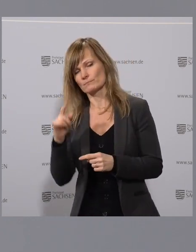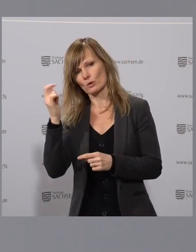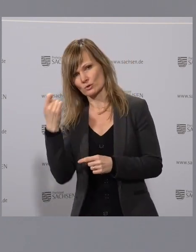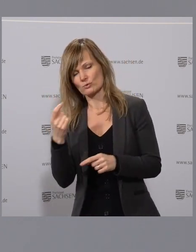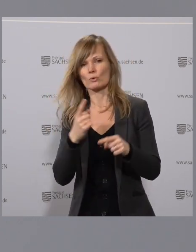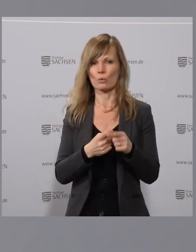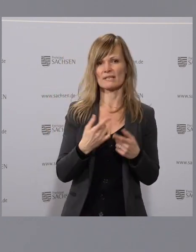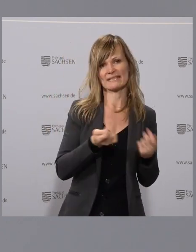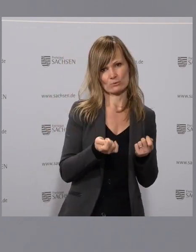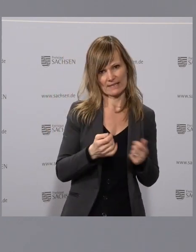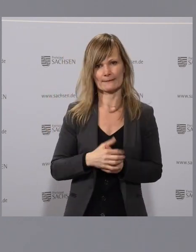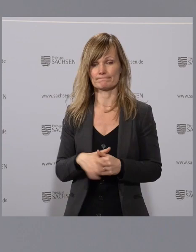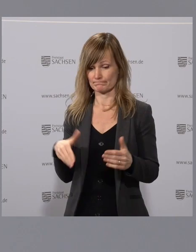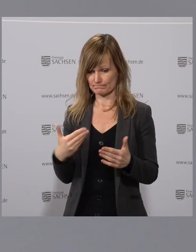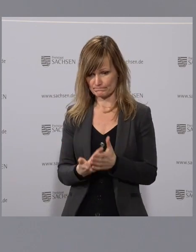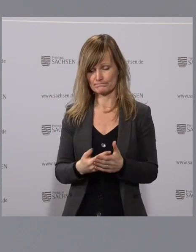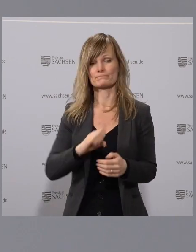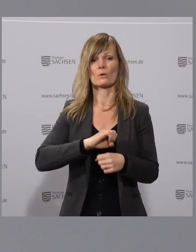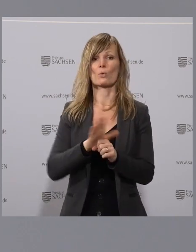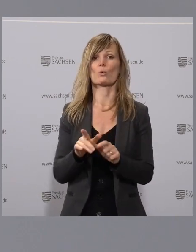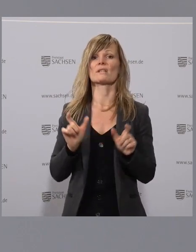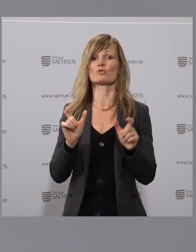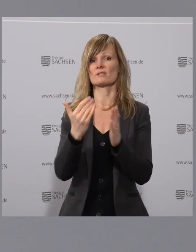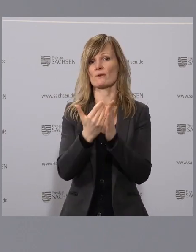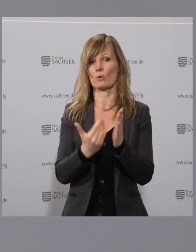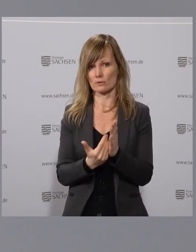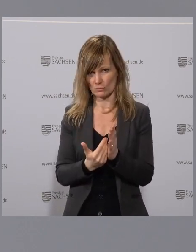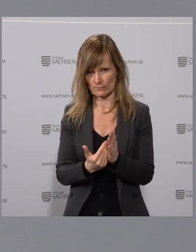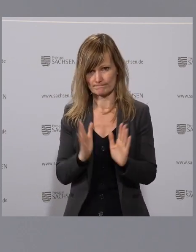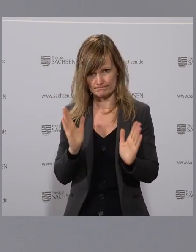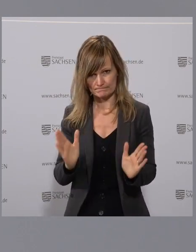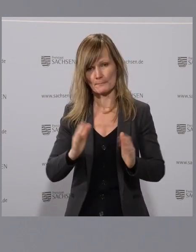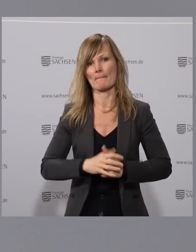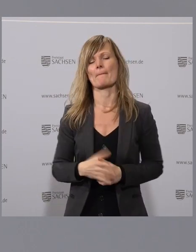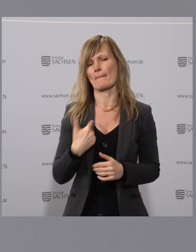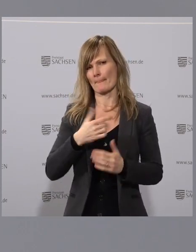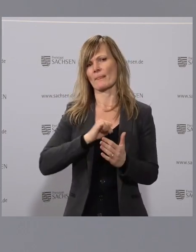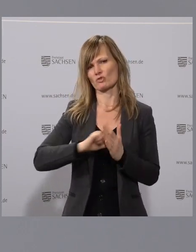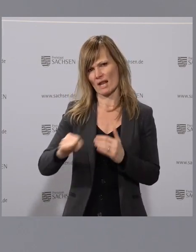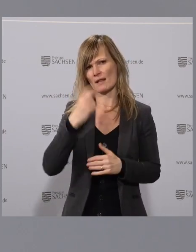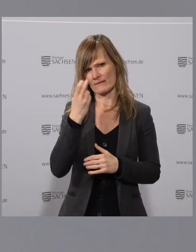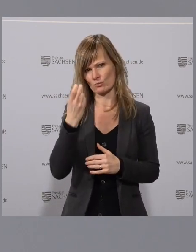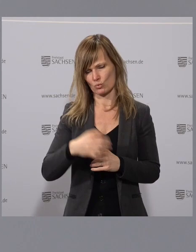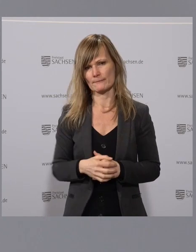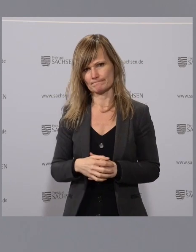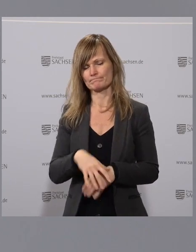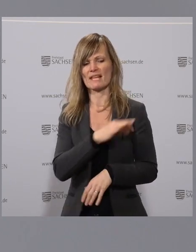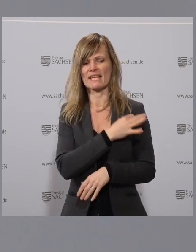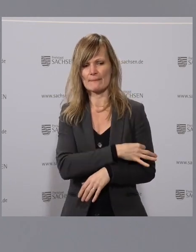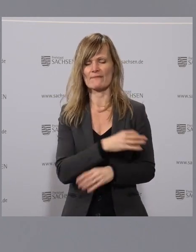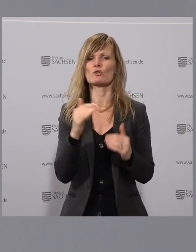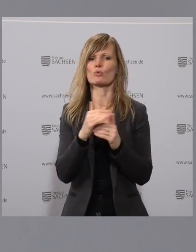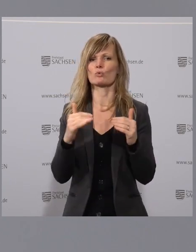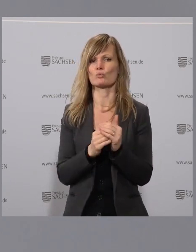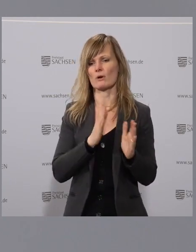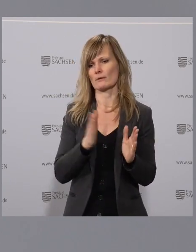So viel zur Corona-Schutzverordnung. Wenn ich gleich noch anschließen darf, ich versuche es auch wirklich schnell zu machen, zu den Impfstrukturen,